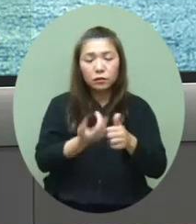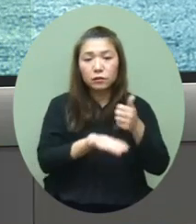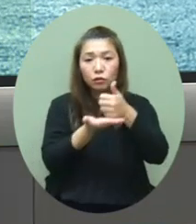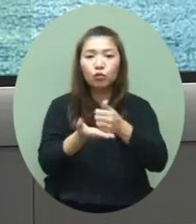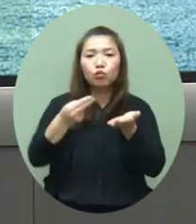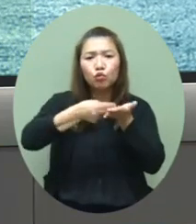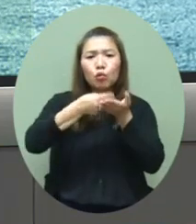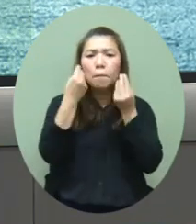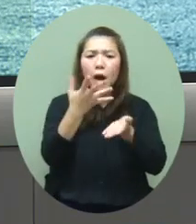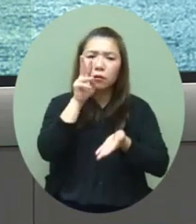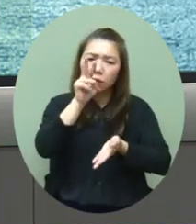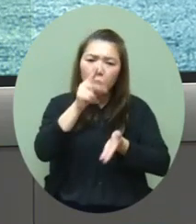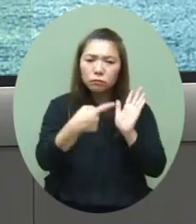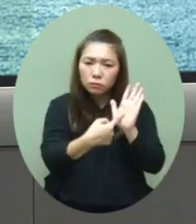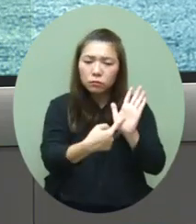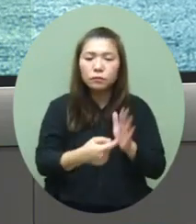大家图表看看